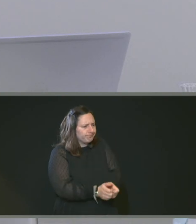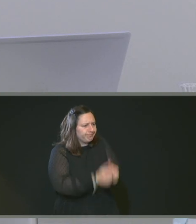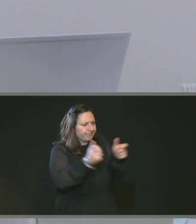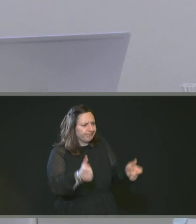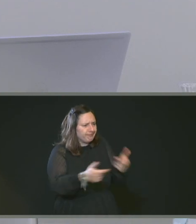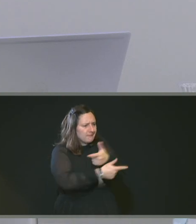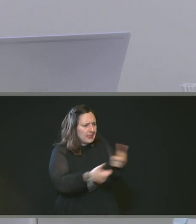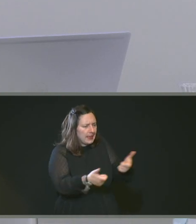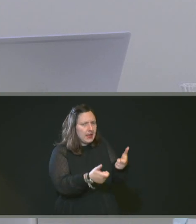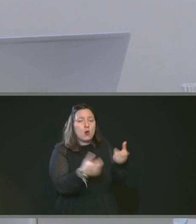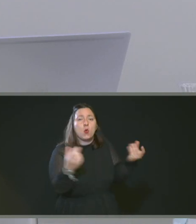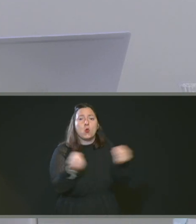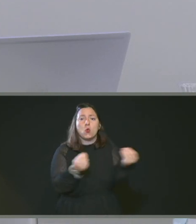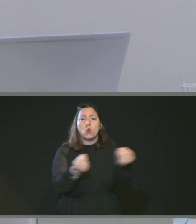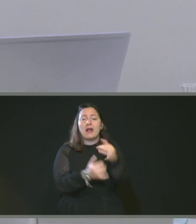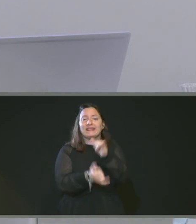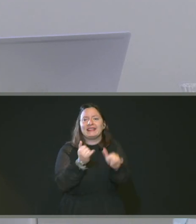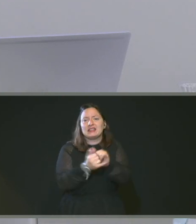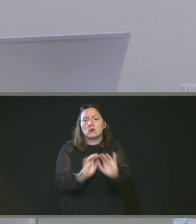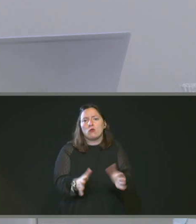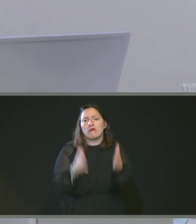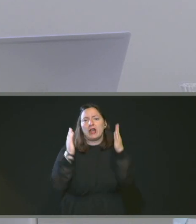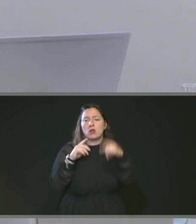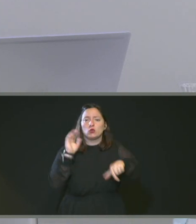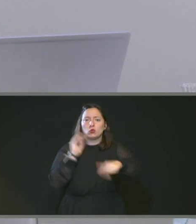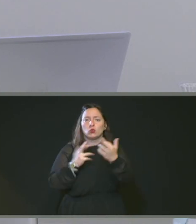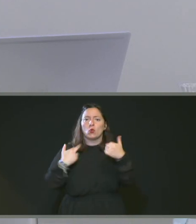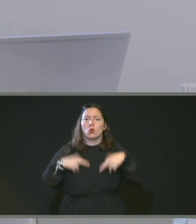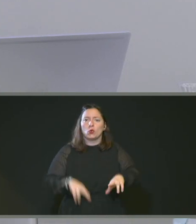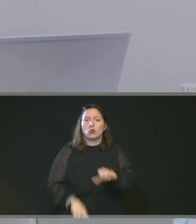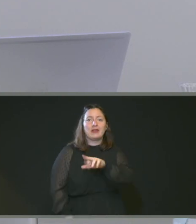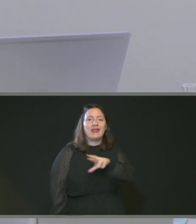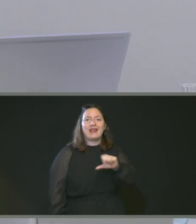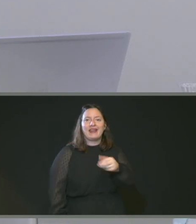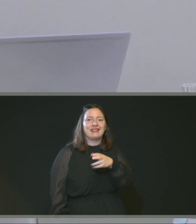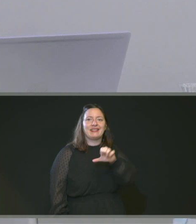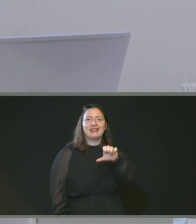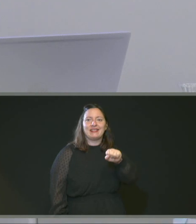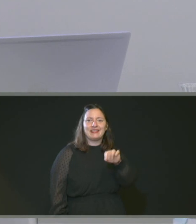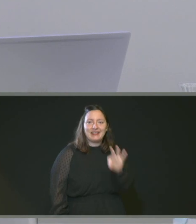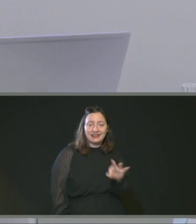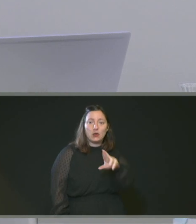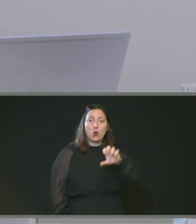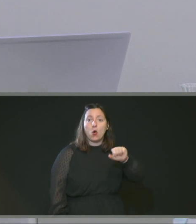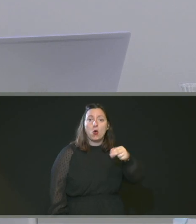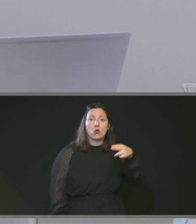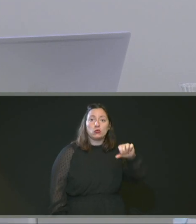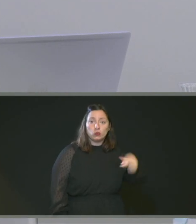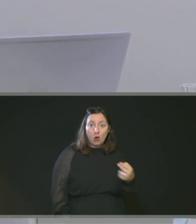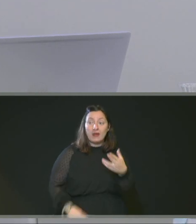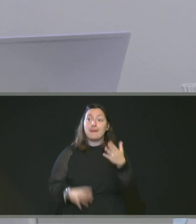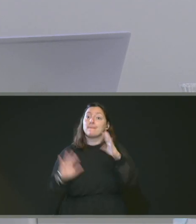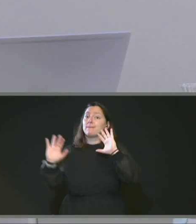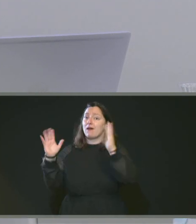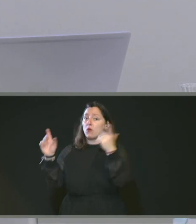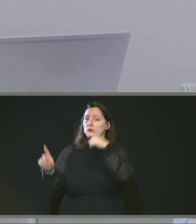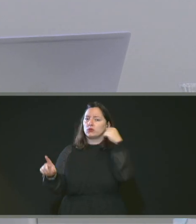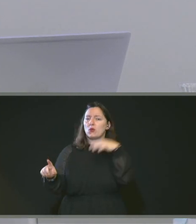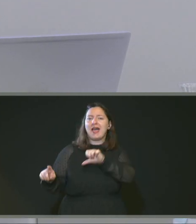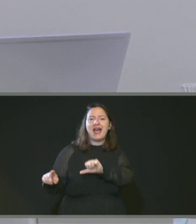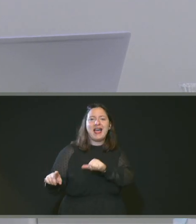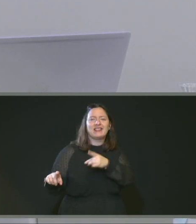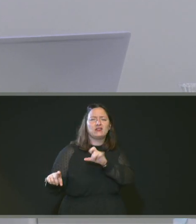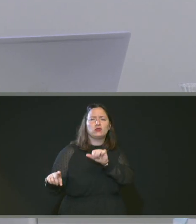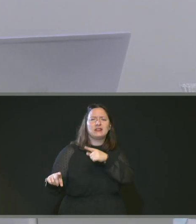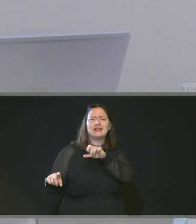situés à Saint-Etienne-du-Rouvray aux 12 rues Ernest-Renand. Et j'en profite pour féliciter Philippe Eudeline pour le travail remarquable qui est